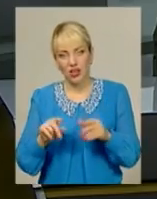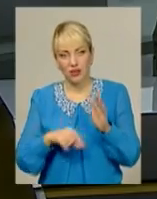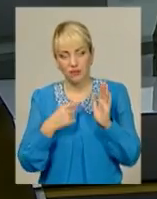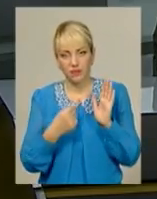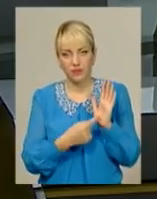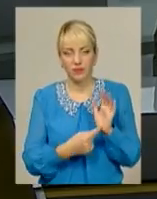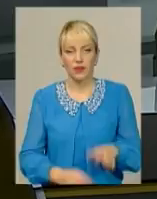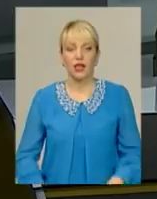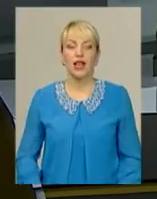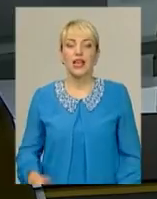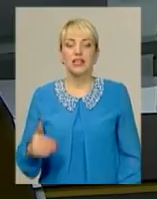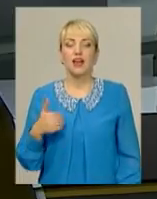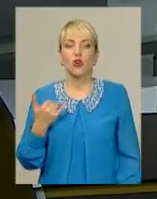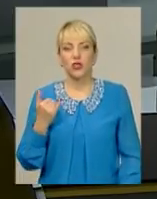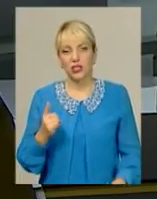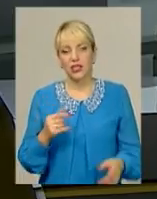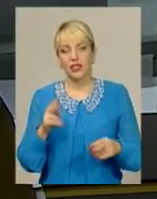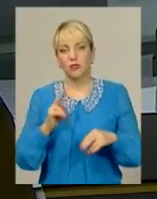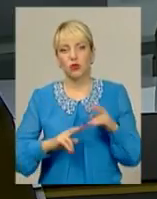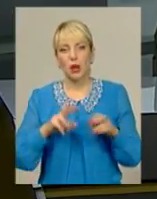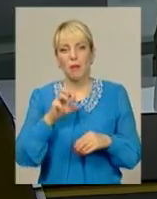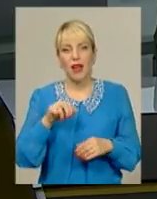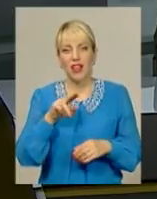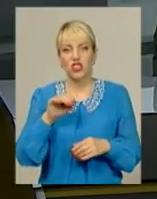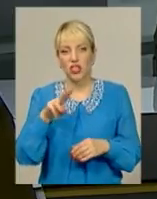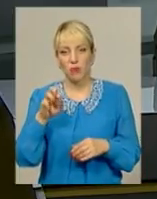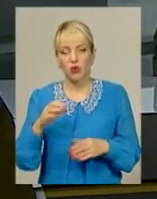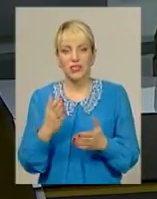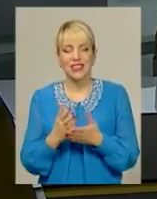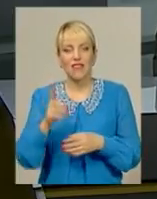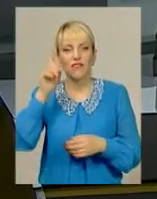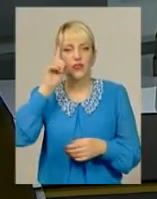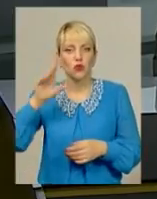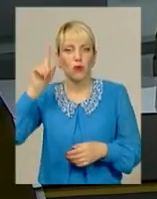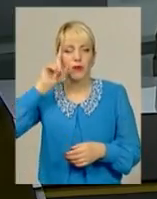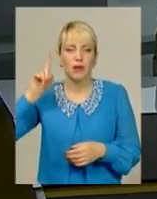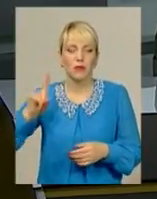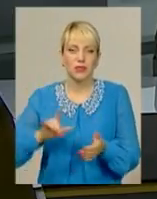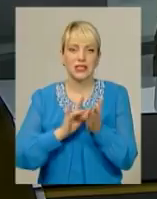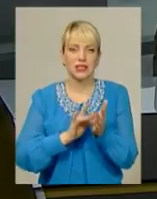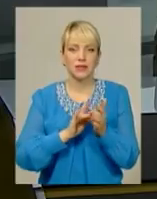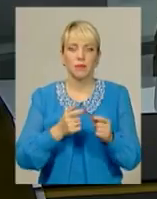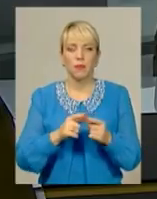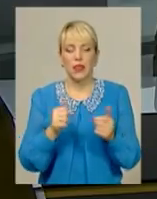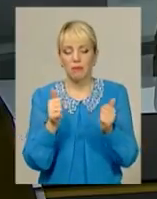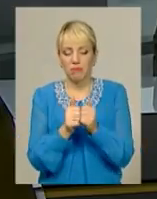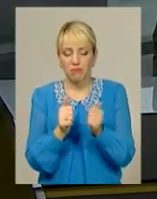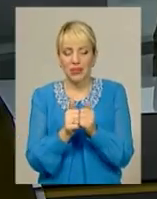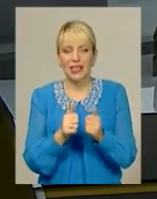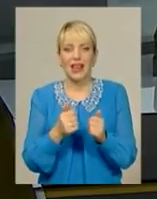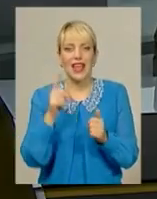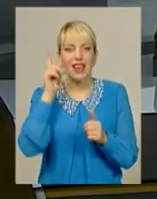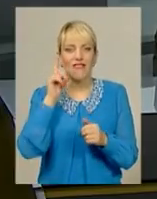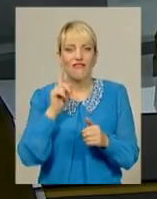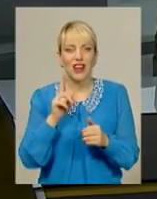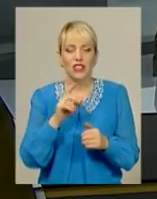Захотіли і збудували. В Меджибожі, який є відомим паломницьким центром для хасидів, прямісінько біля єврейського некрополя, де